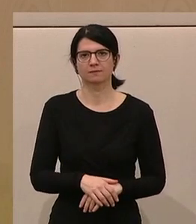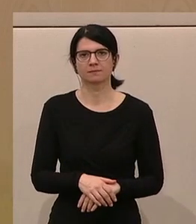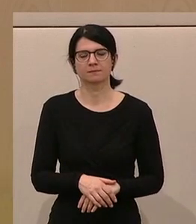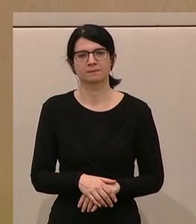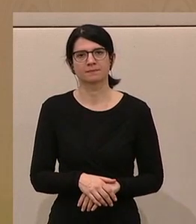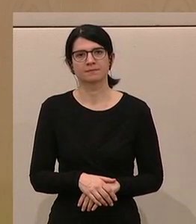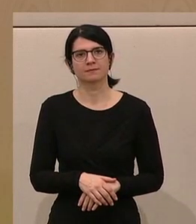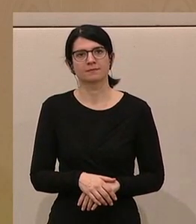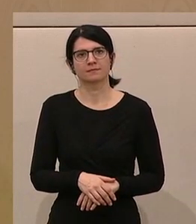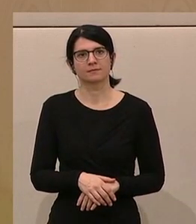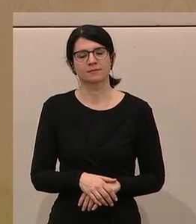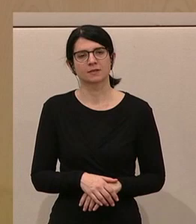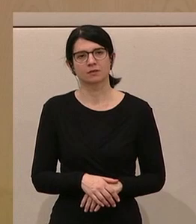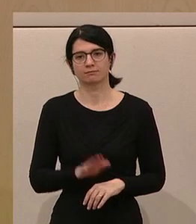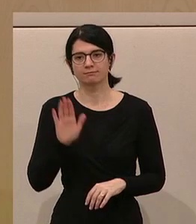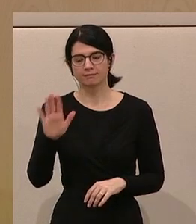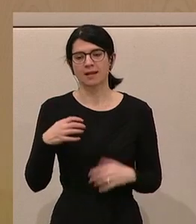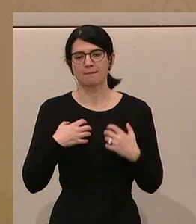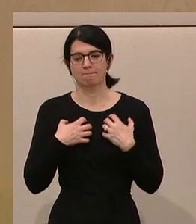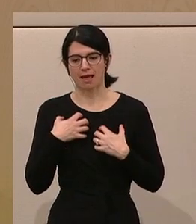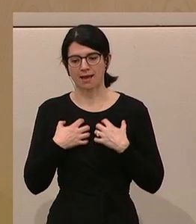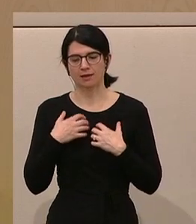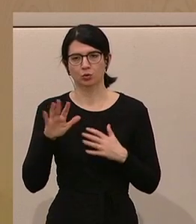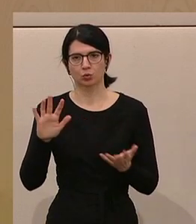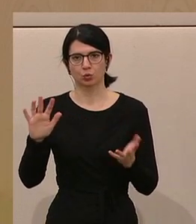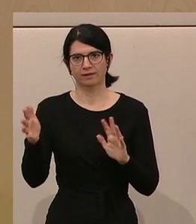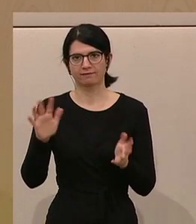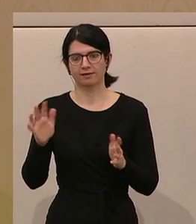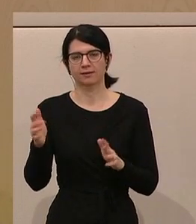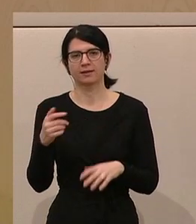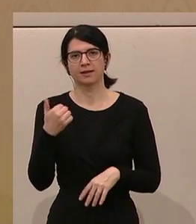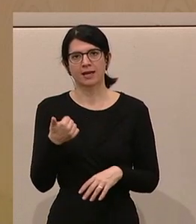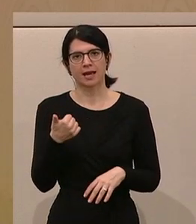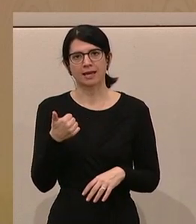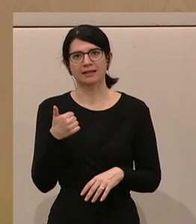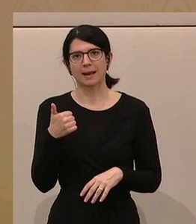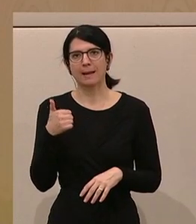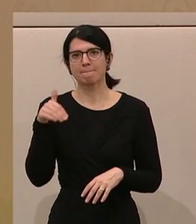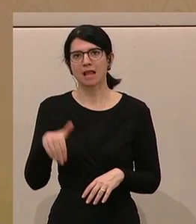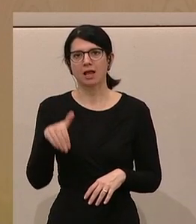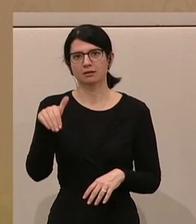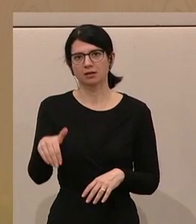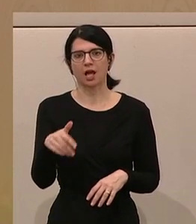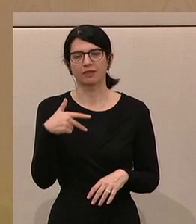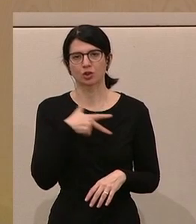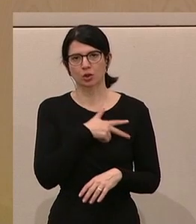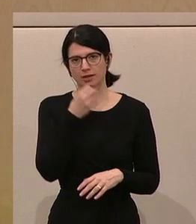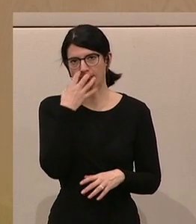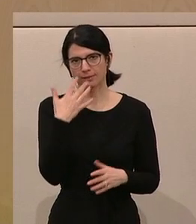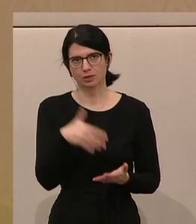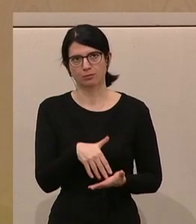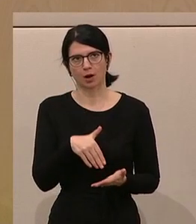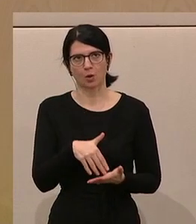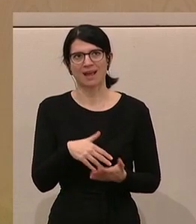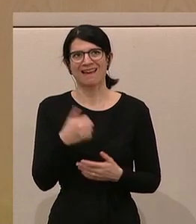heißt. Nämlich, dass es dort ungefähr zu einer Milliarde Sozialmissbrauch gekommen